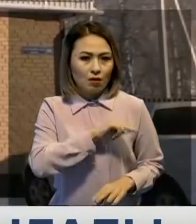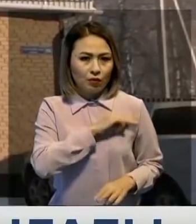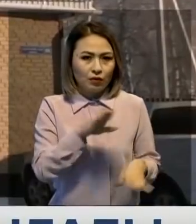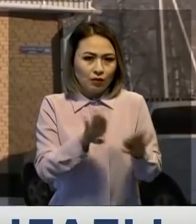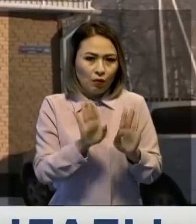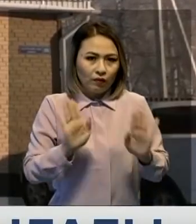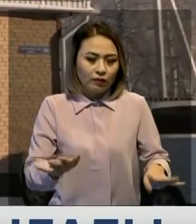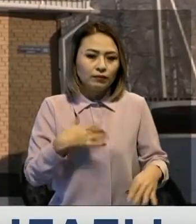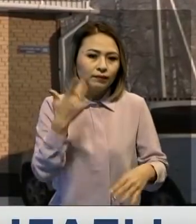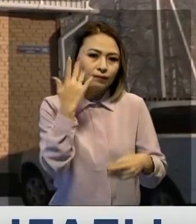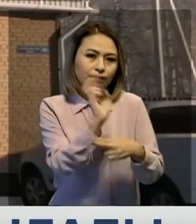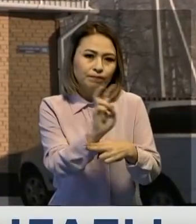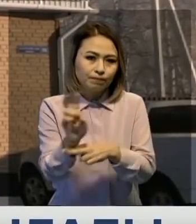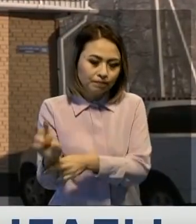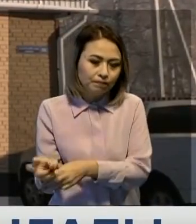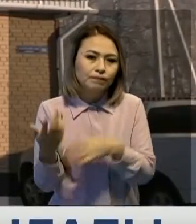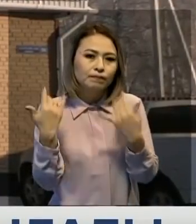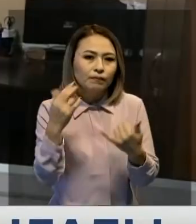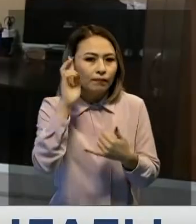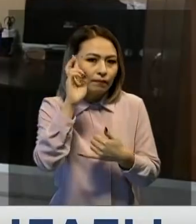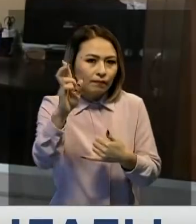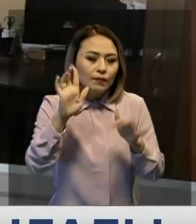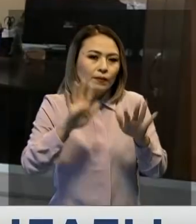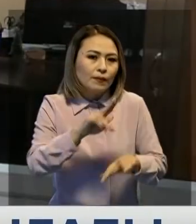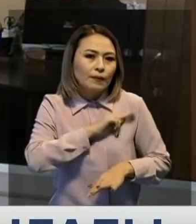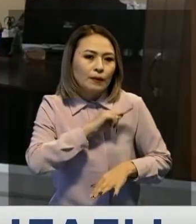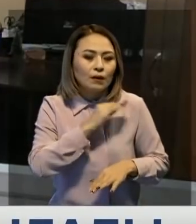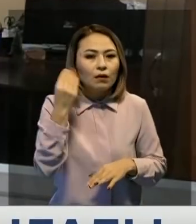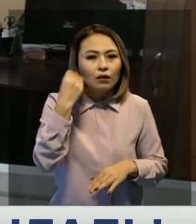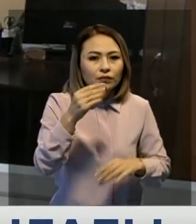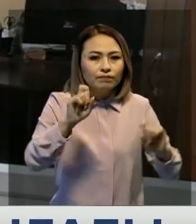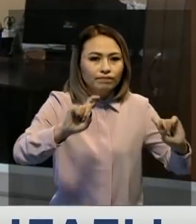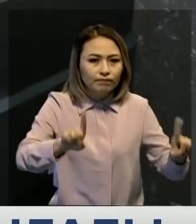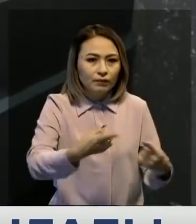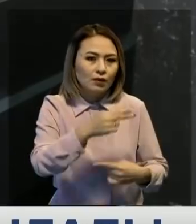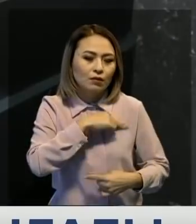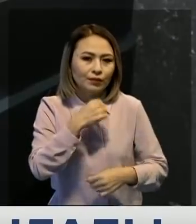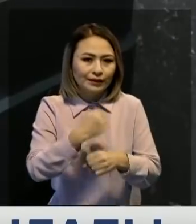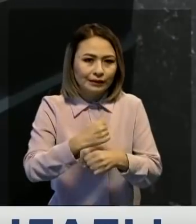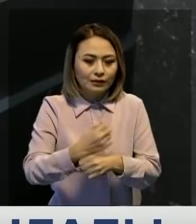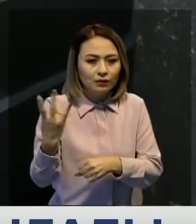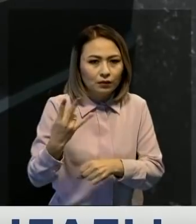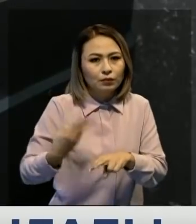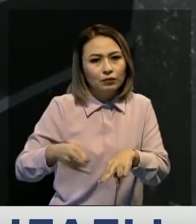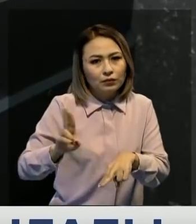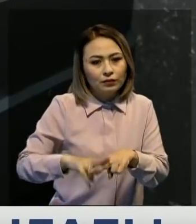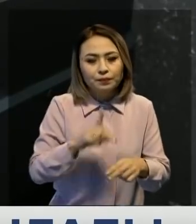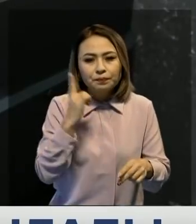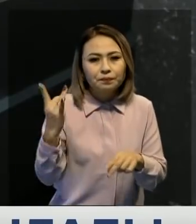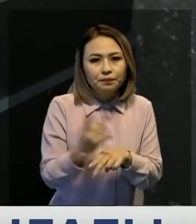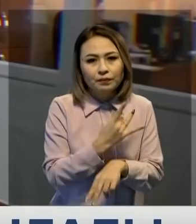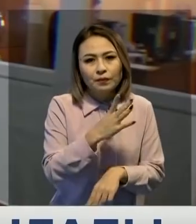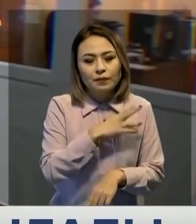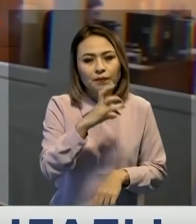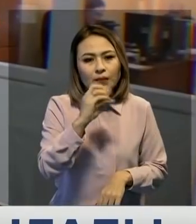Мемлекет башысы соңғы жолдауында өкіметке ветеринарлық қызмет сапасын жетілдіру керектігін бас айтты. Осыған орай өңірде алғашқы болып